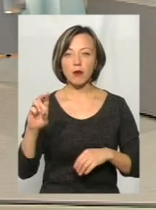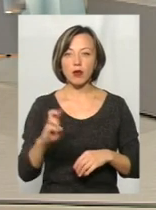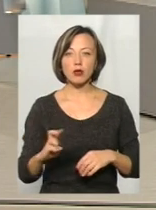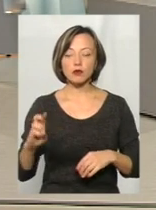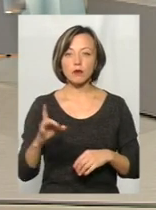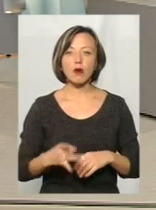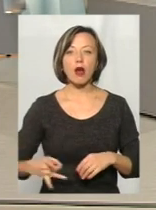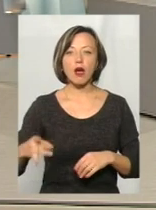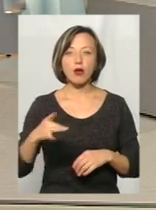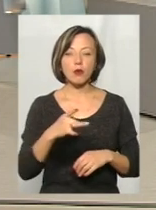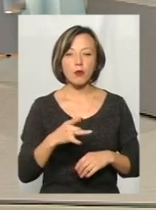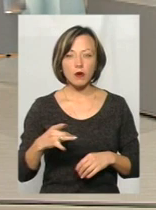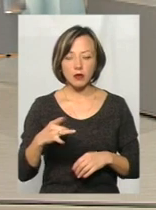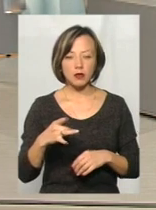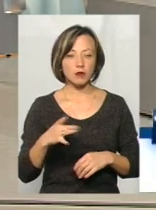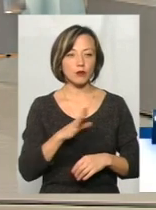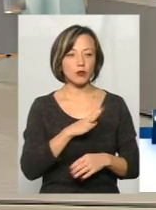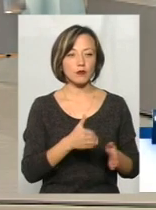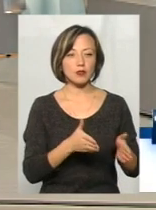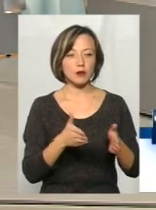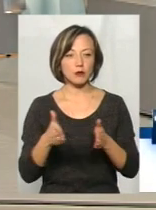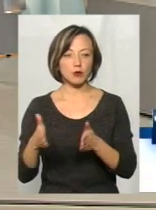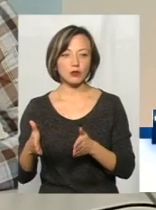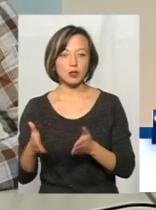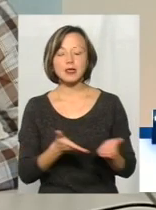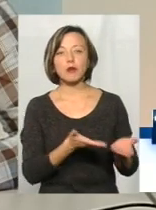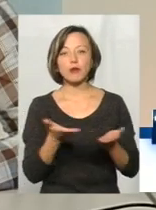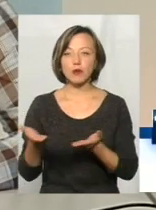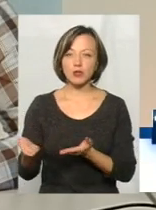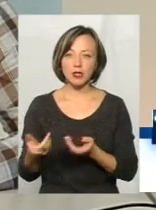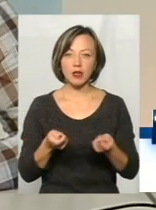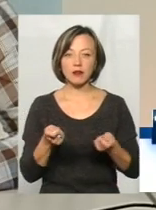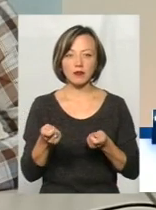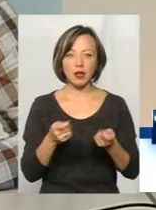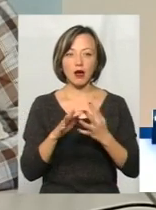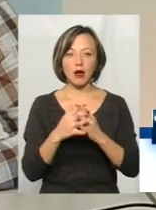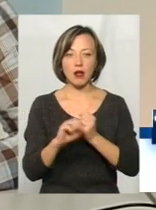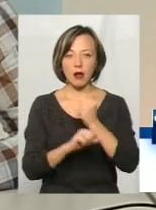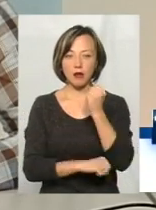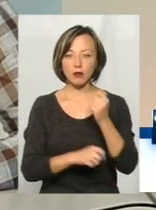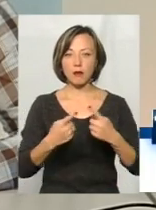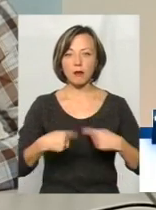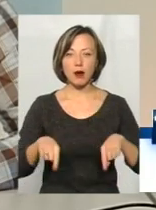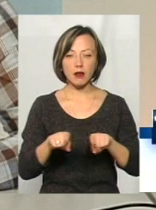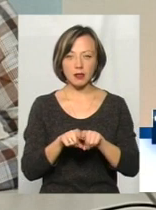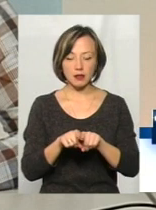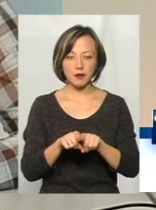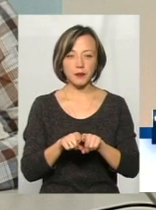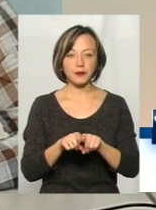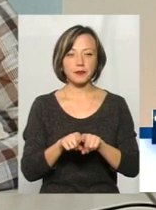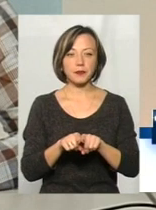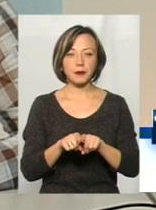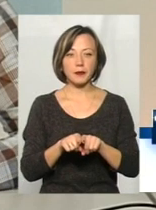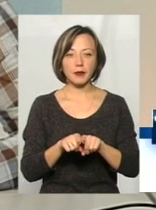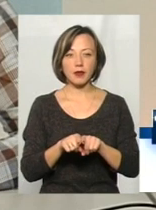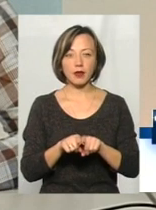районі, на який був запрошений керівник аграрної, в тому числі, партії, чи фракція аграрної партії, в